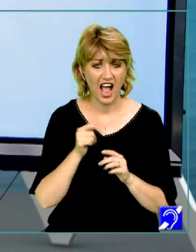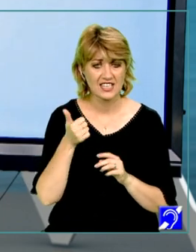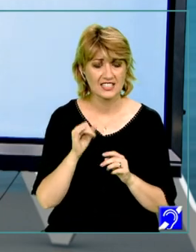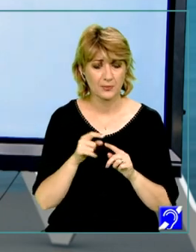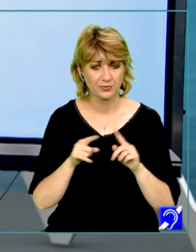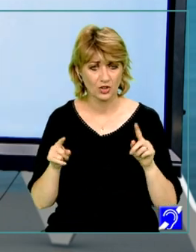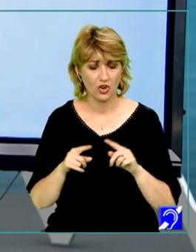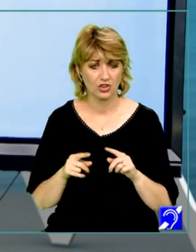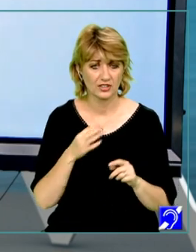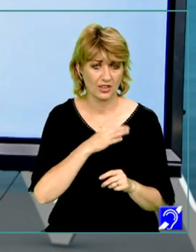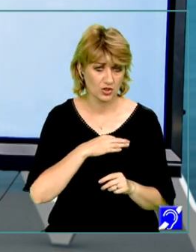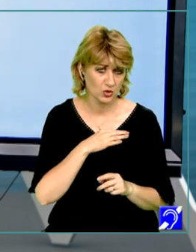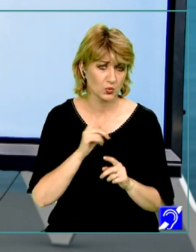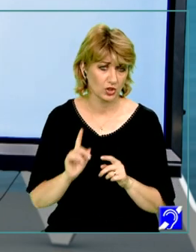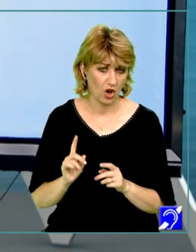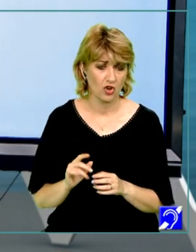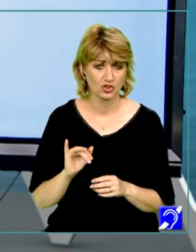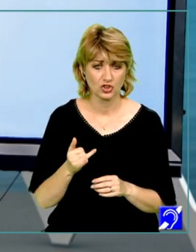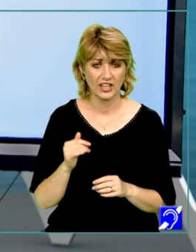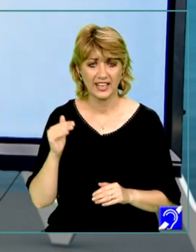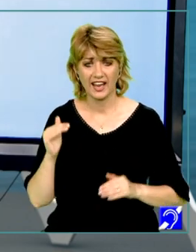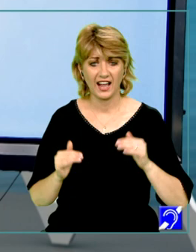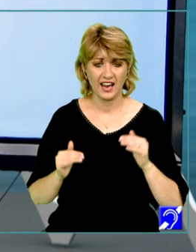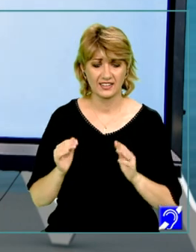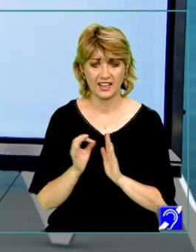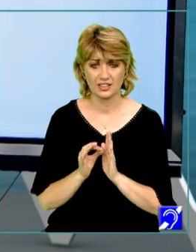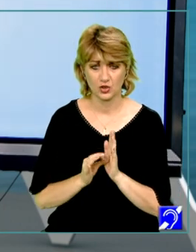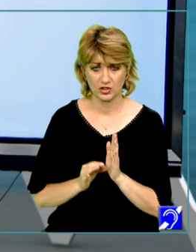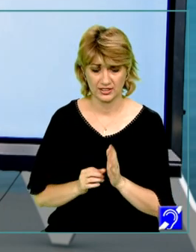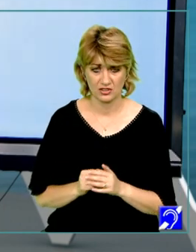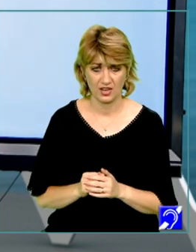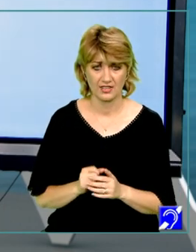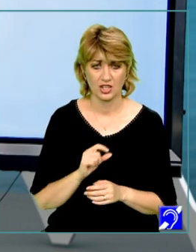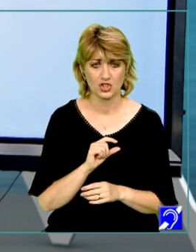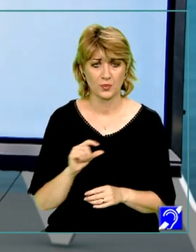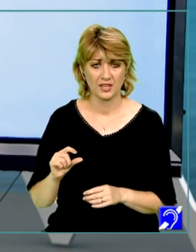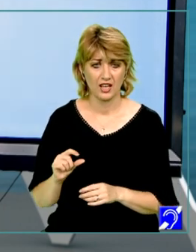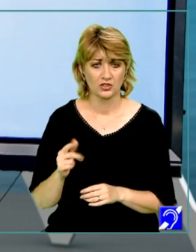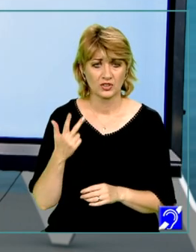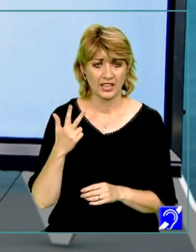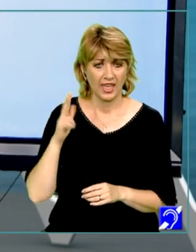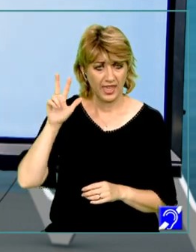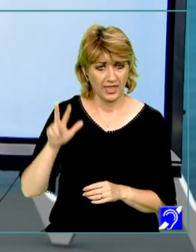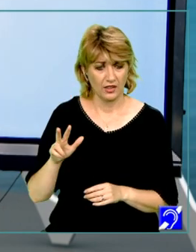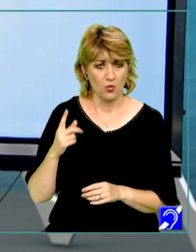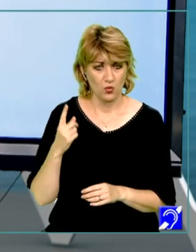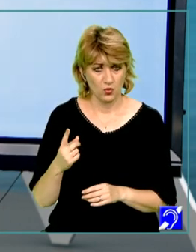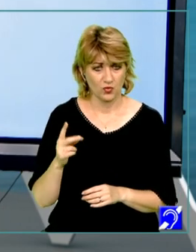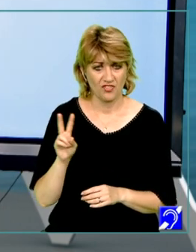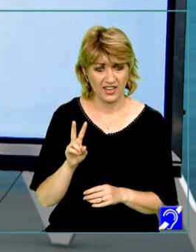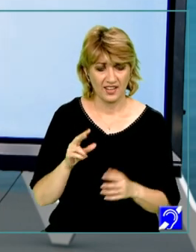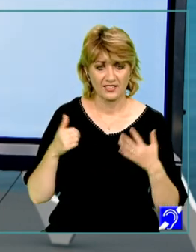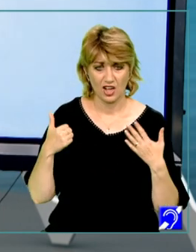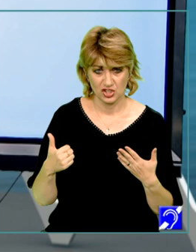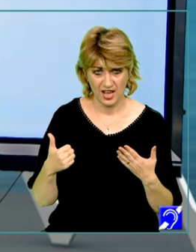studiul asimptotelor și această inegalitate condiționată. Subiectul 3 roman 1, varianta